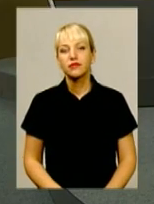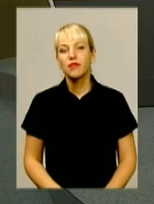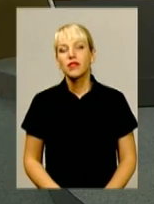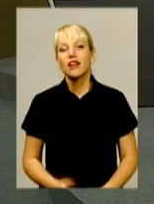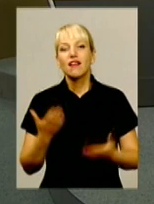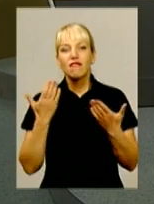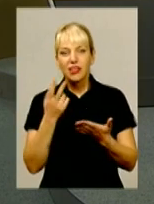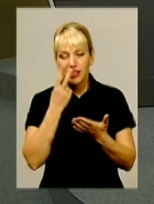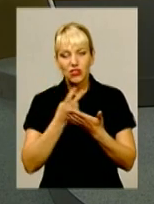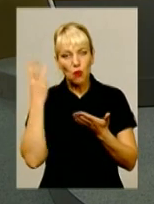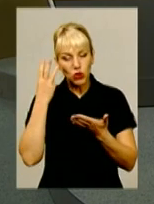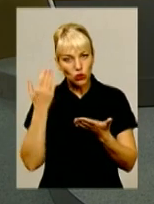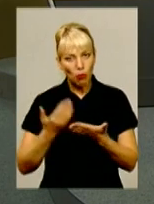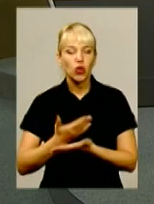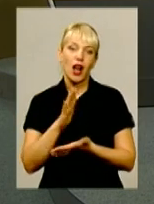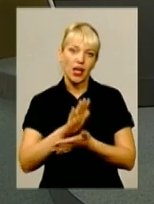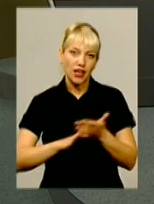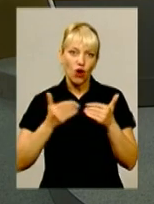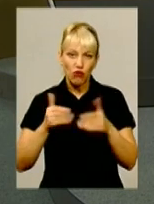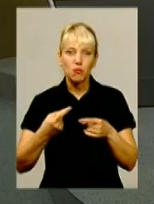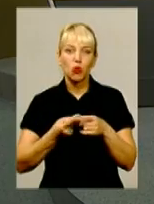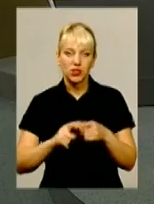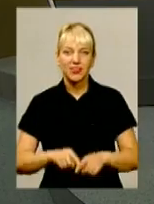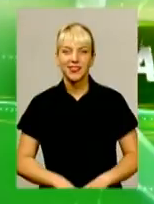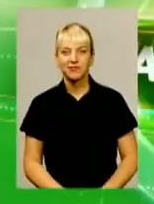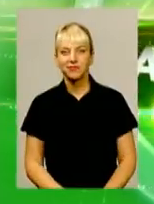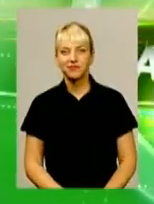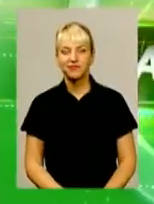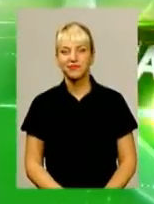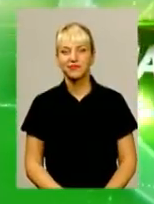Ви дивитесь Подільську панораму далі у випуску «Протакем».